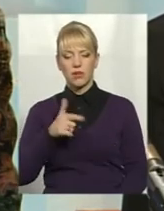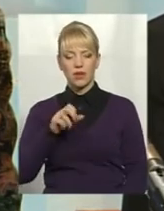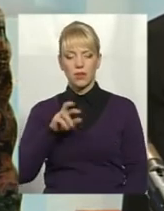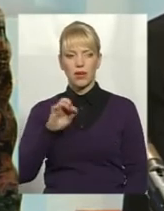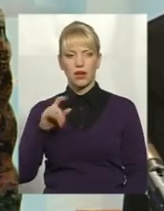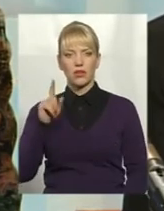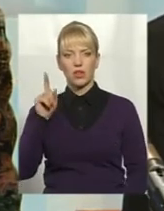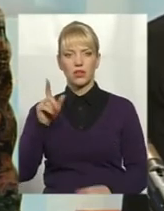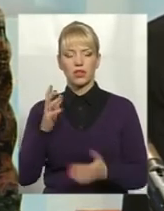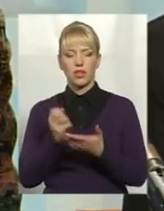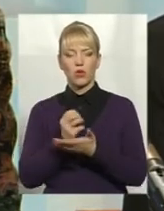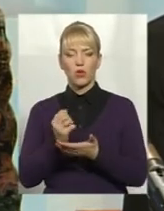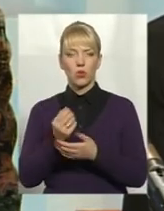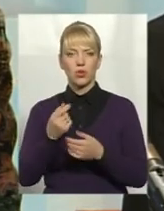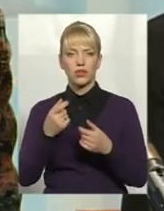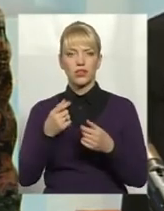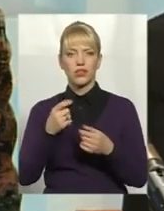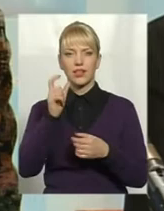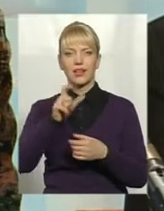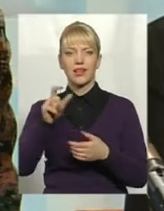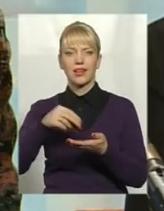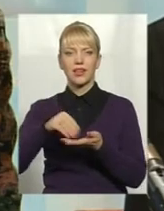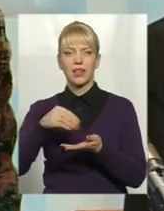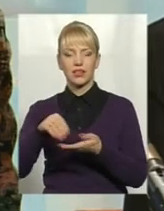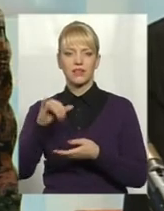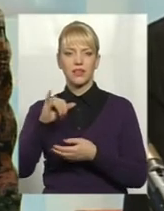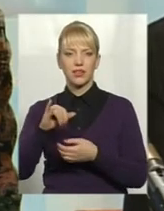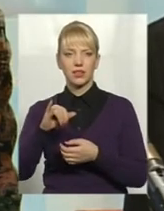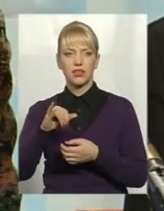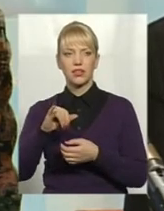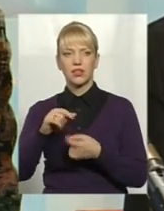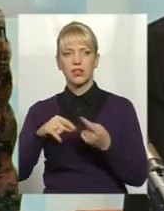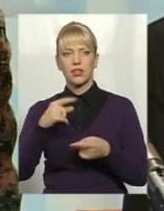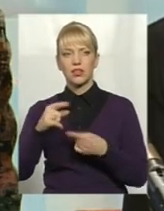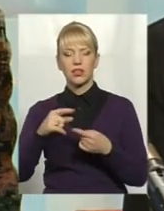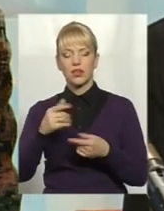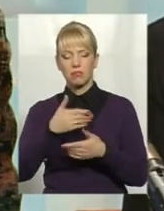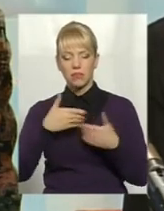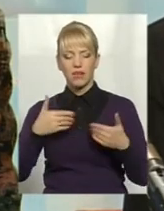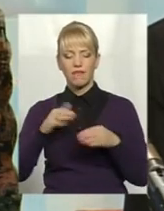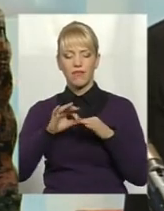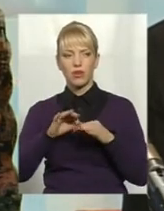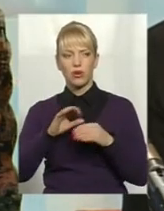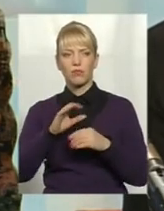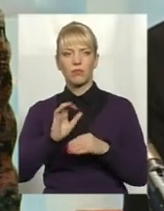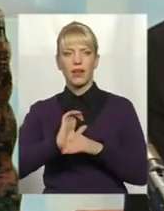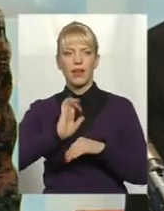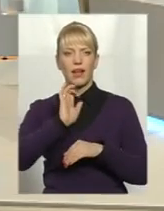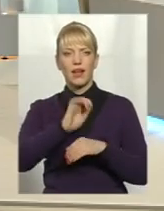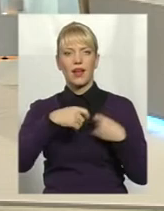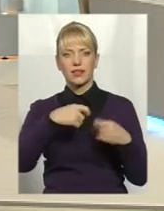Вони знаходять клієнтів і через них ведемо експорт на Запад.